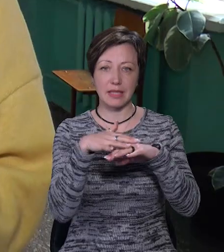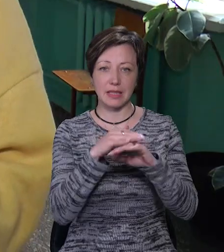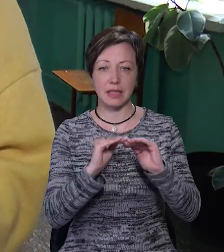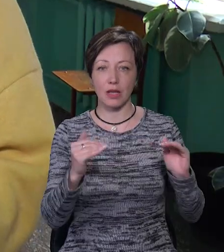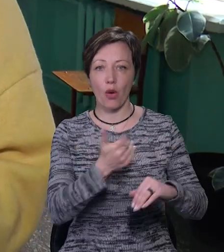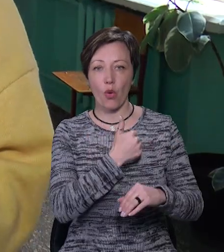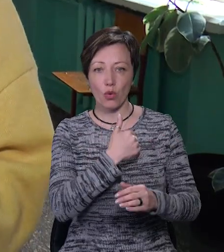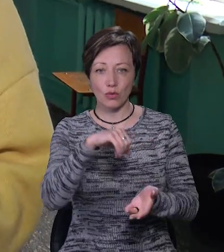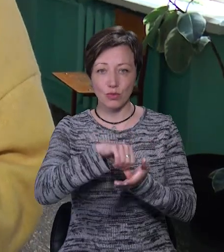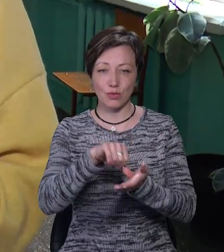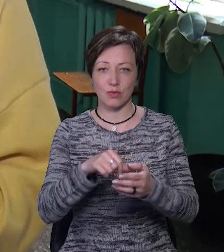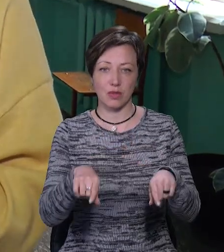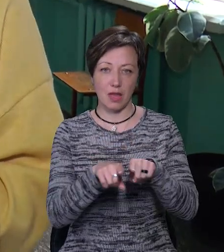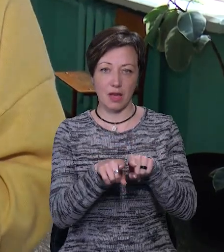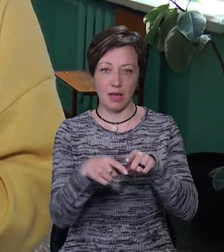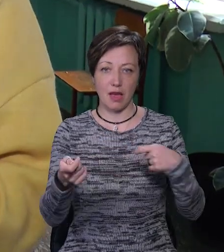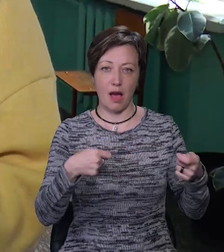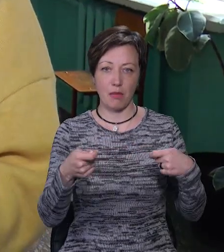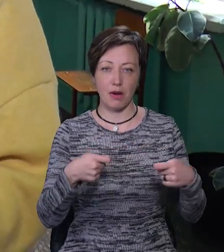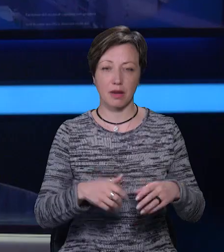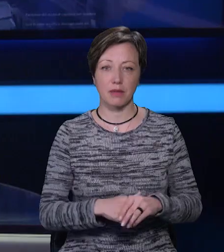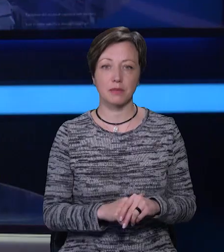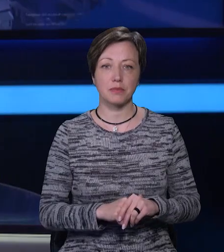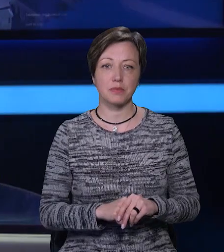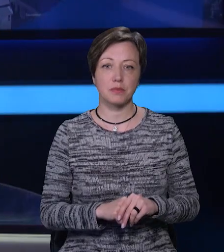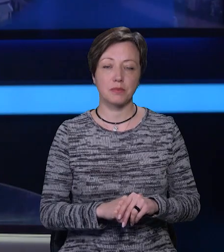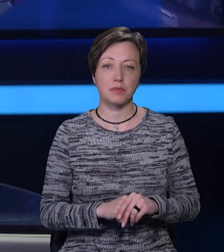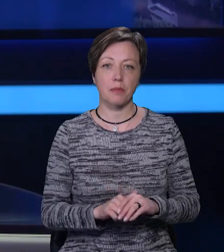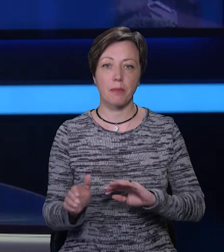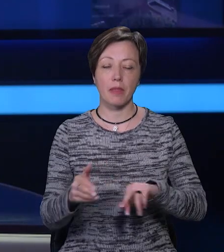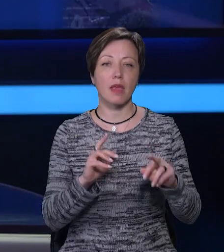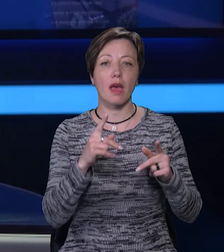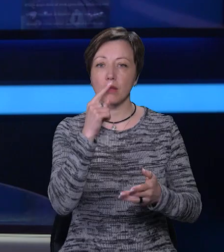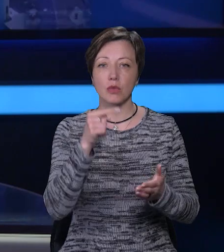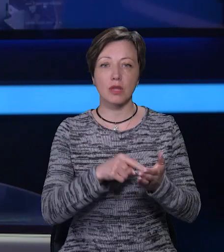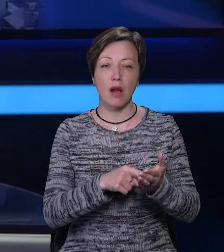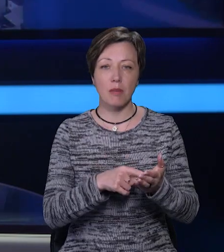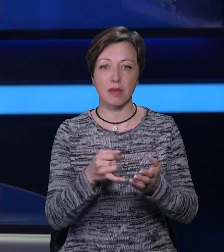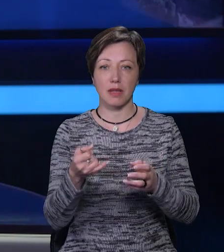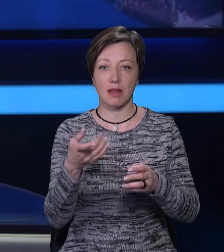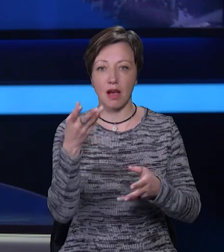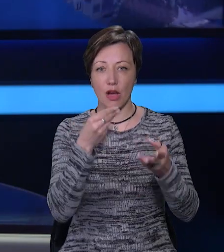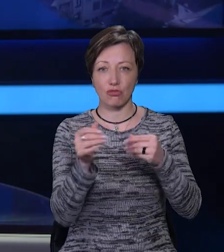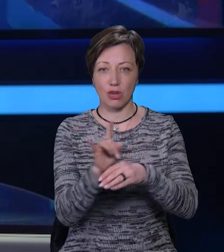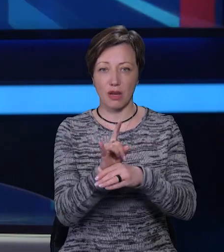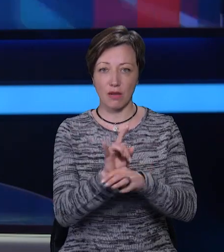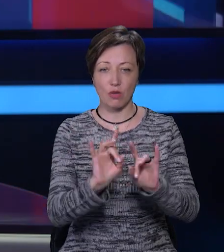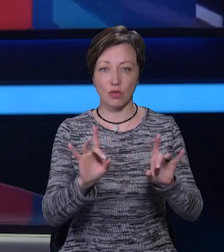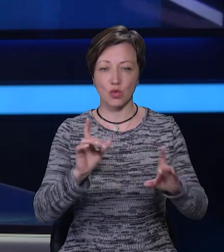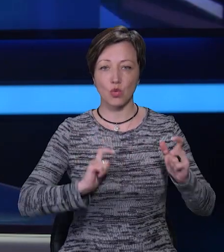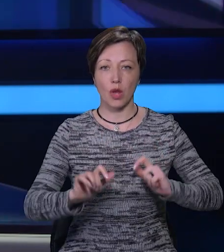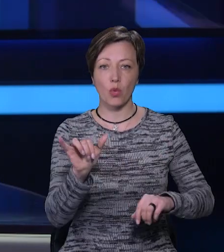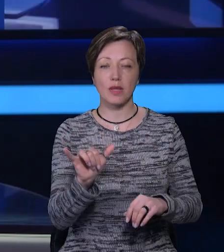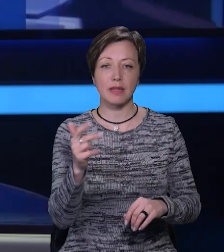хочуть брати участь у таких ярмарках». Як не потрапити на гачок шахраїв, розповідали студентам